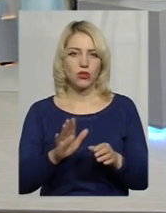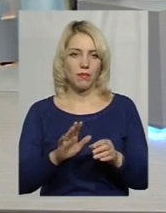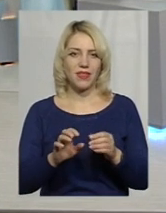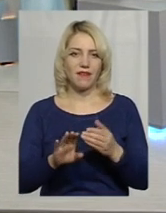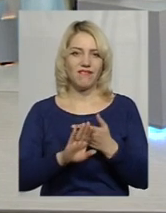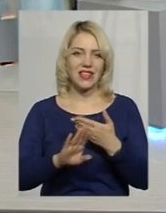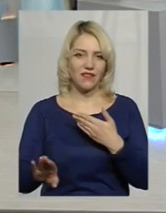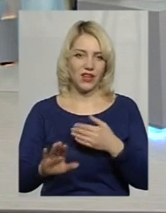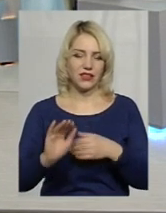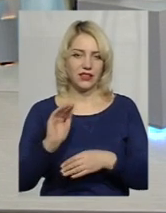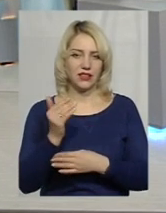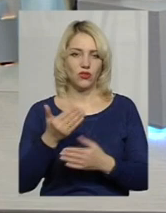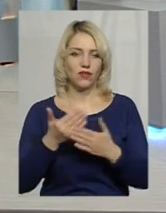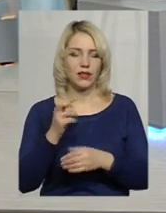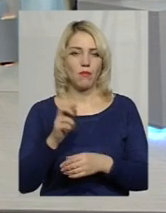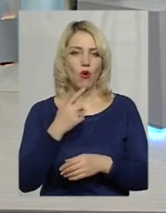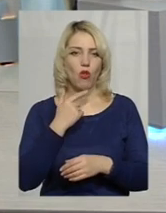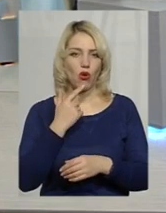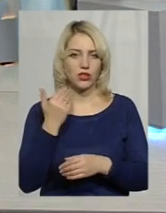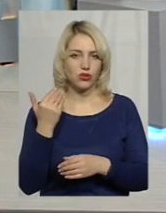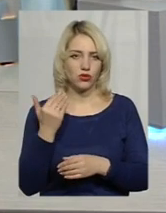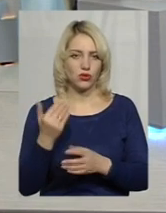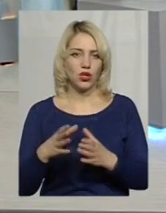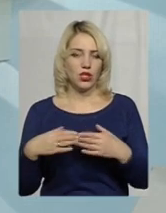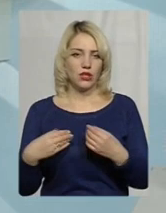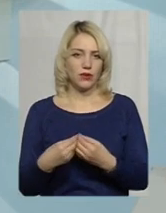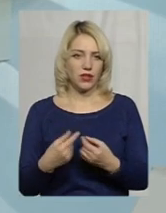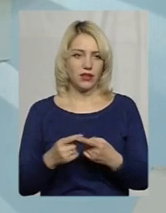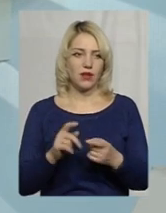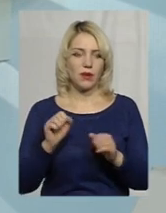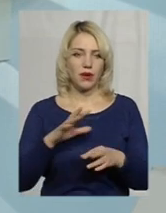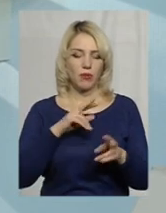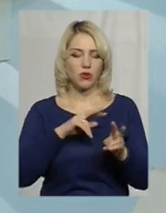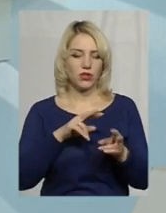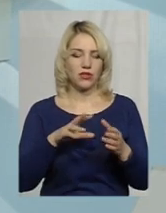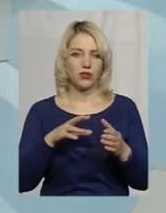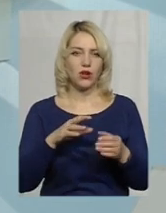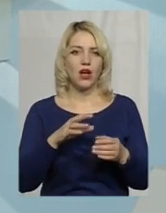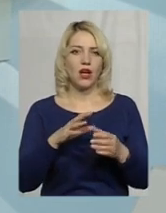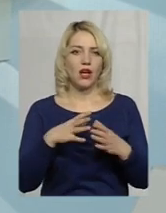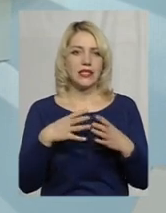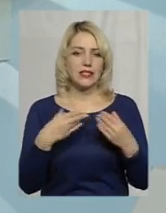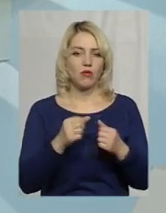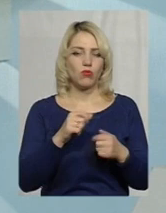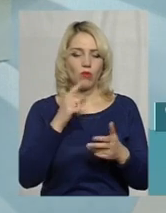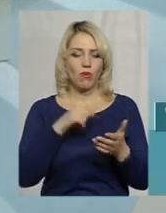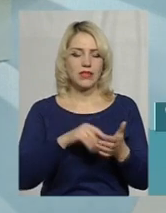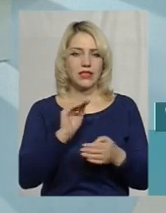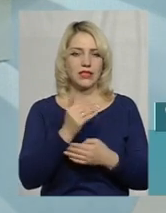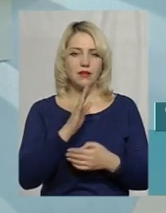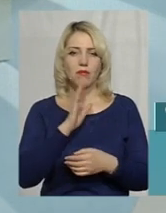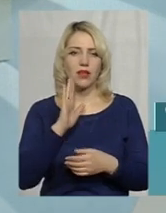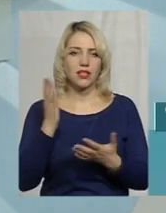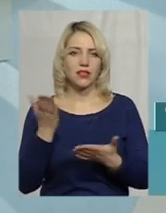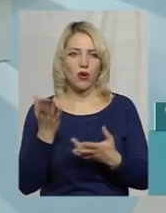дитину від біологічної родини. Наприклад, у патронатну сім'ю може попасти дитина, у матері якої